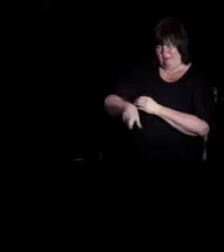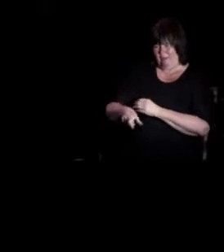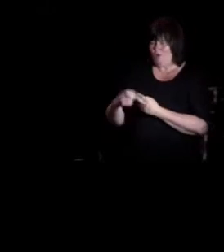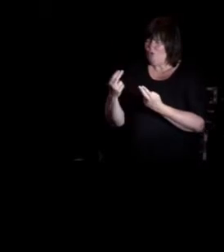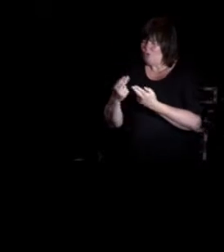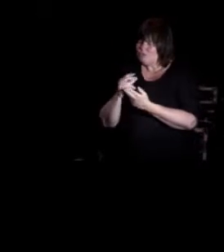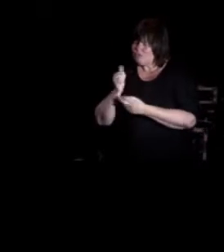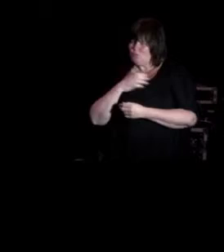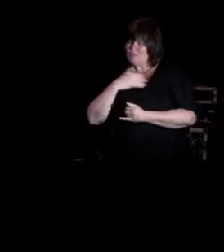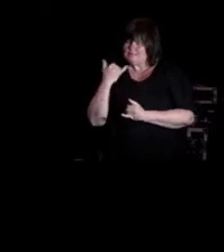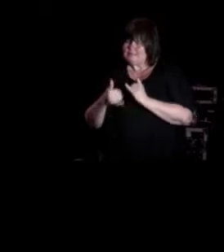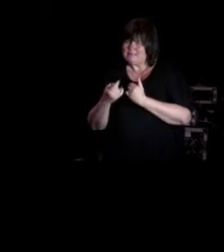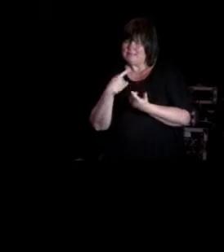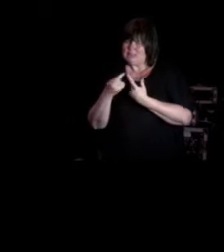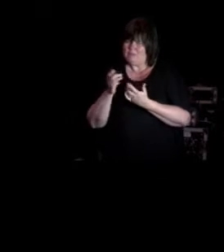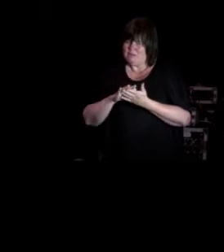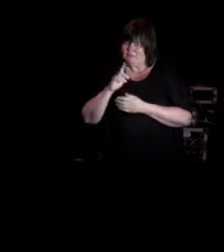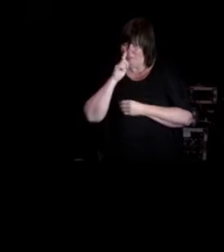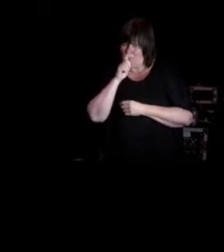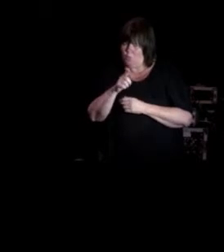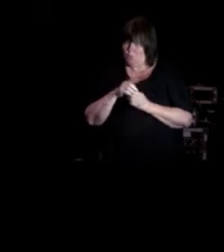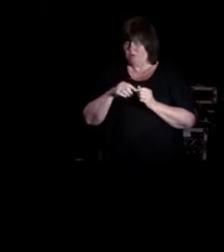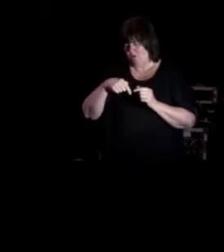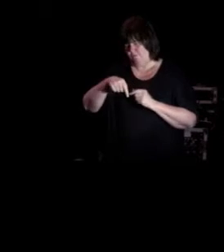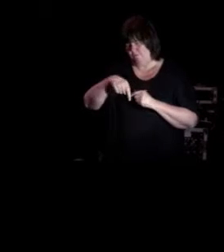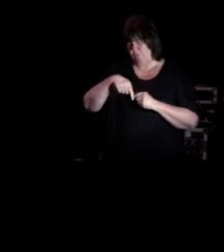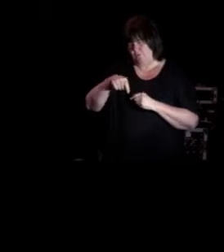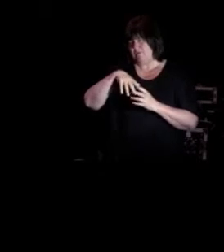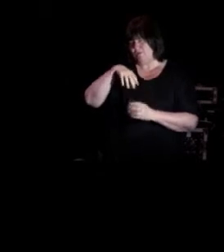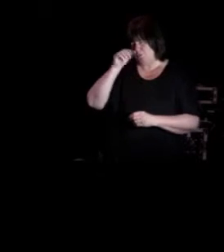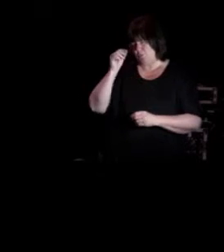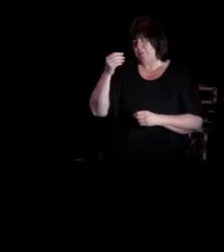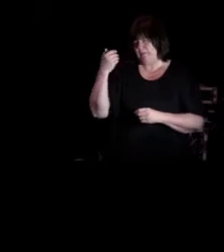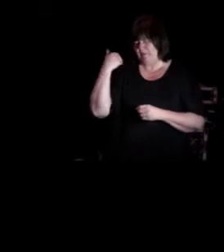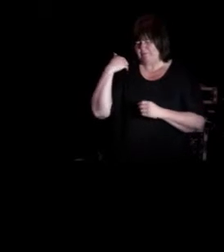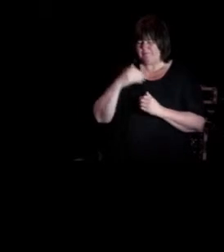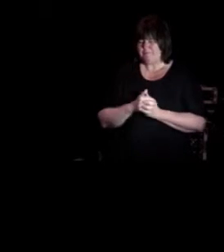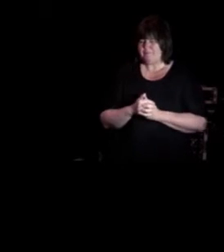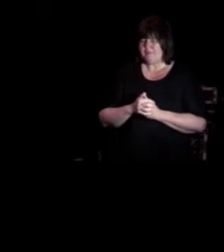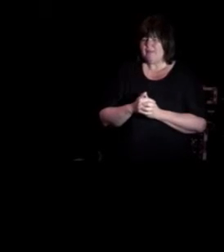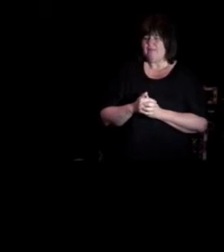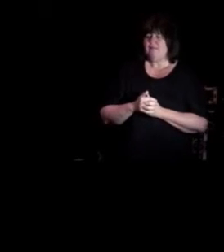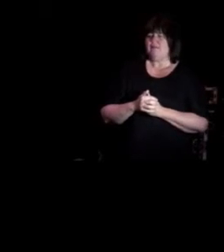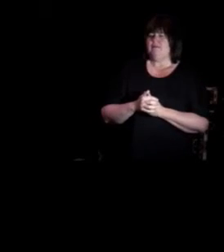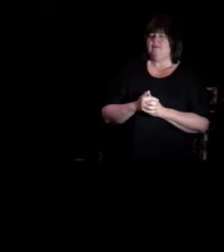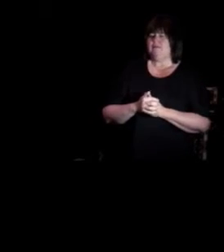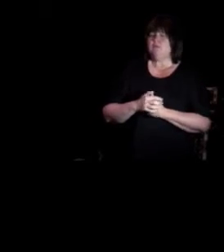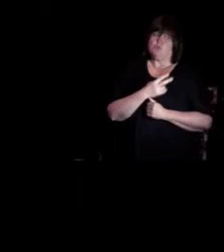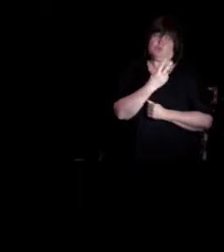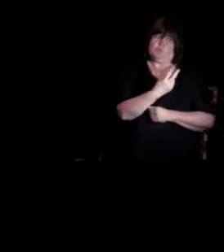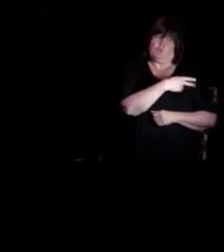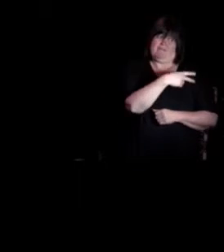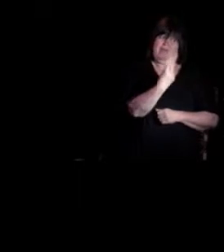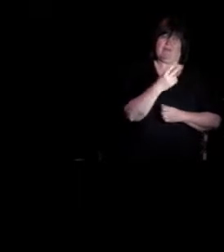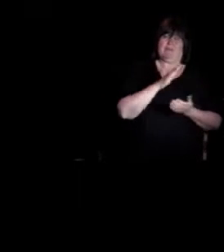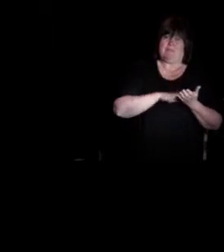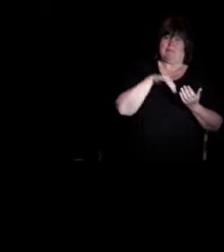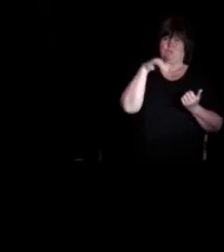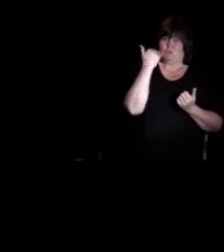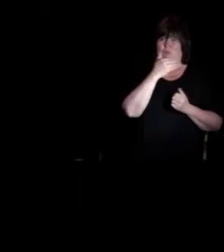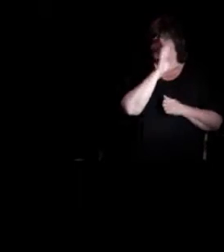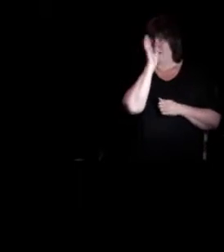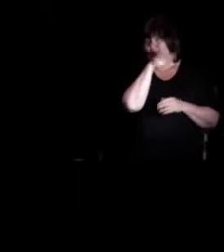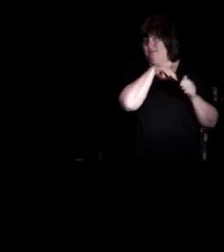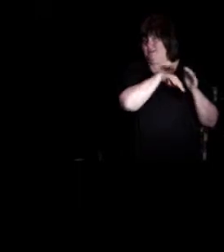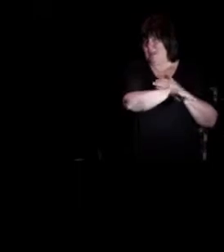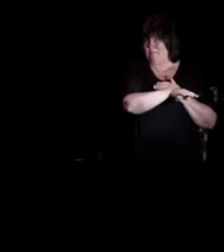moren hans. Og da var vi litt ute i juni, så to av de andre medstudentene mine hadde dratt hjem for semesteret,